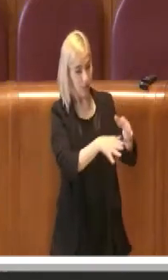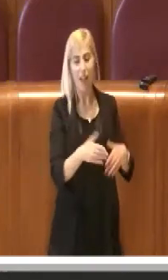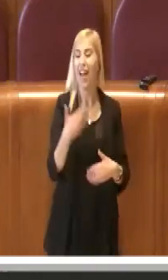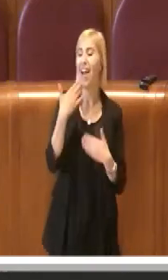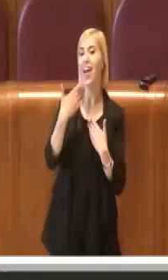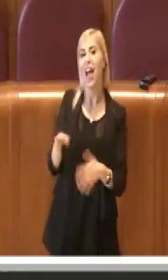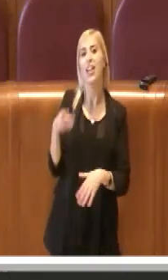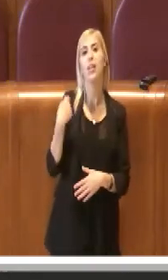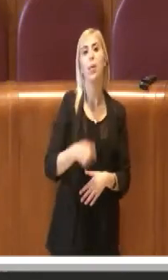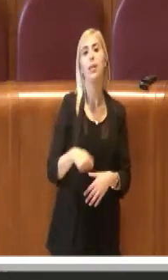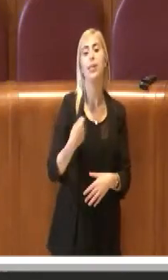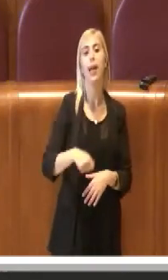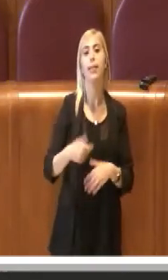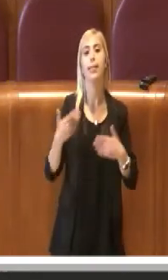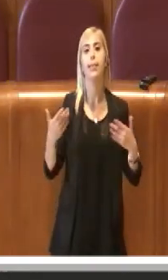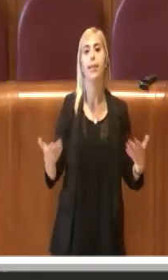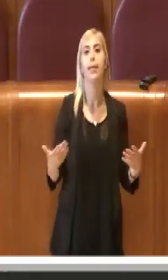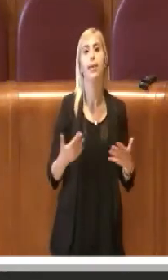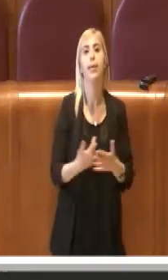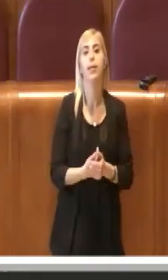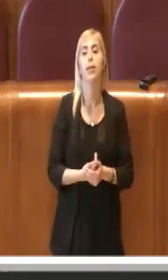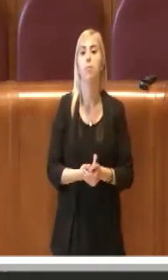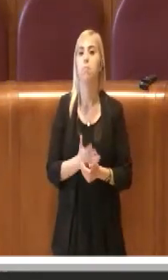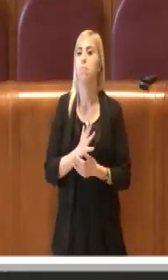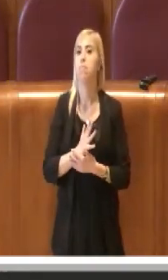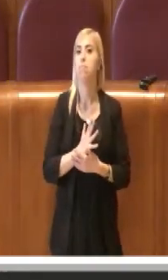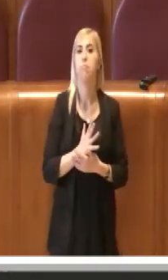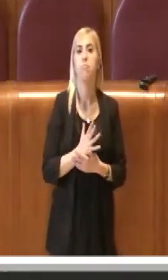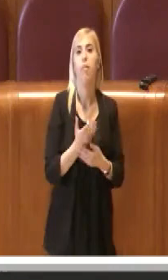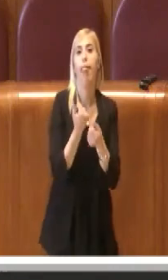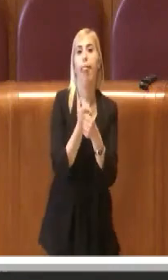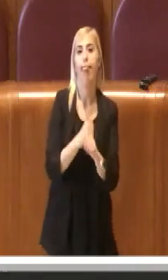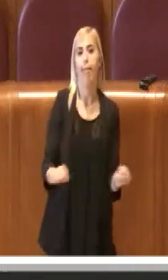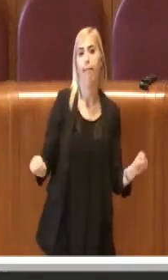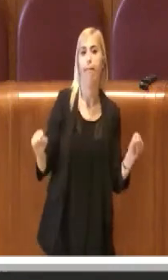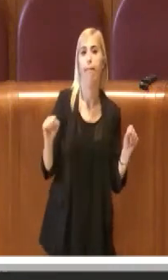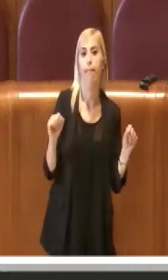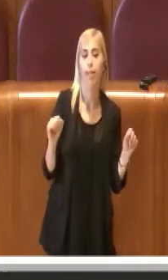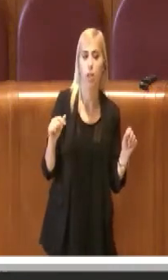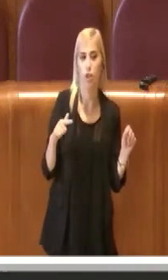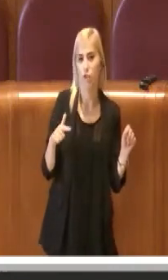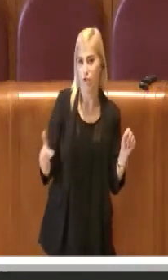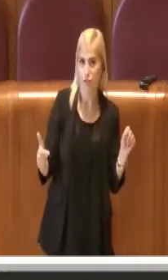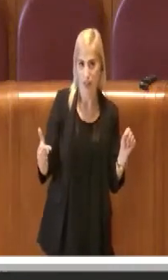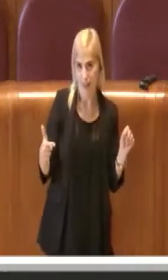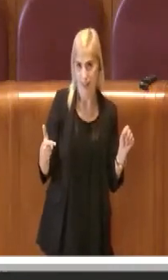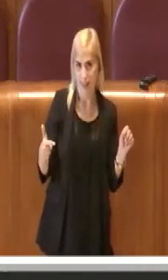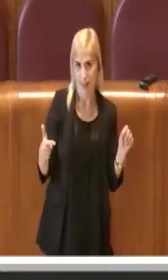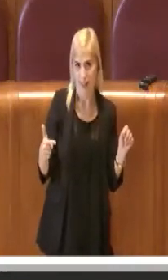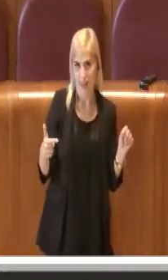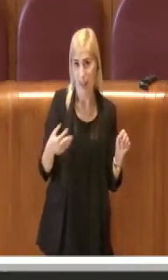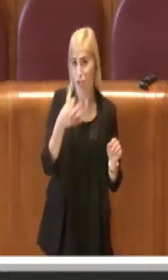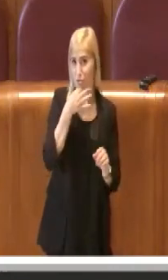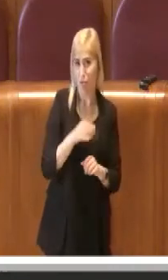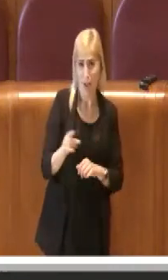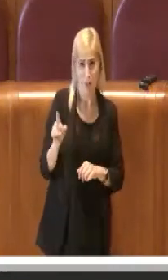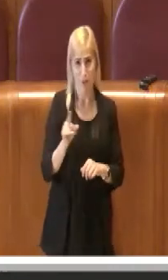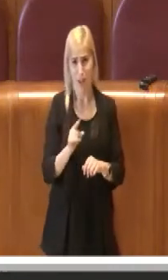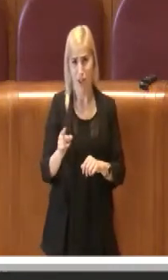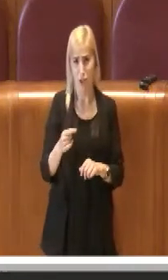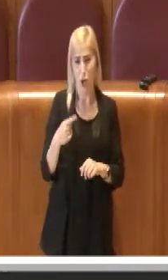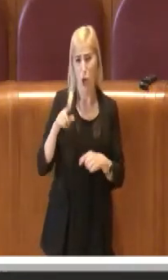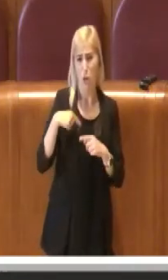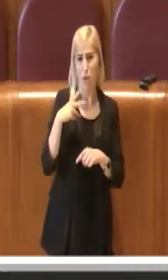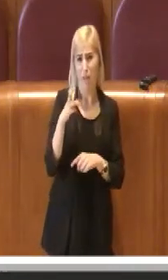Grazie Presidente, nessuna inerzia e nessuna incapacità, dopo